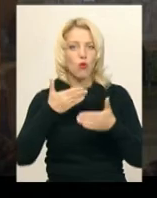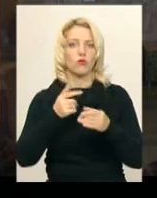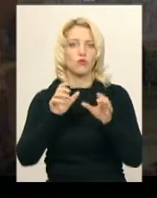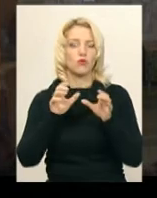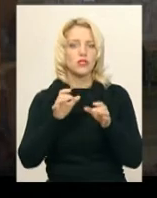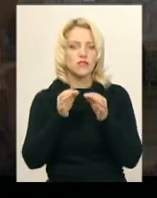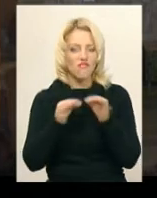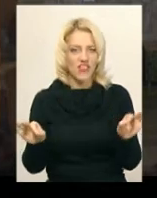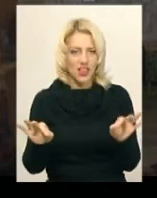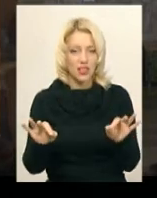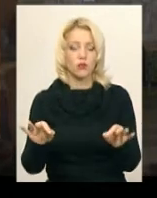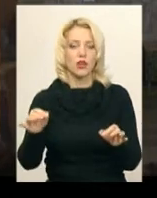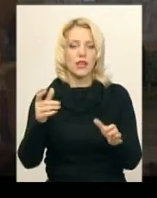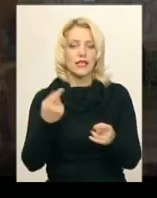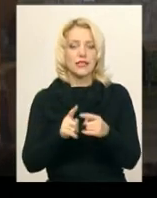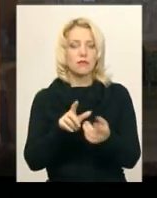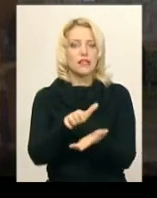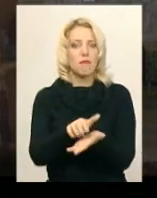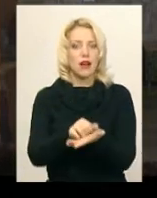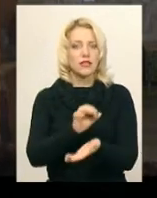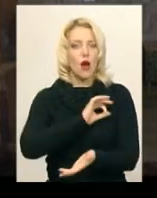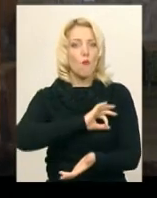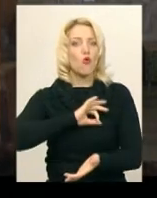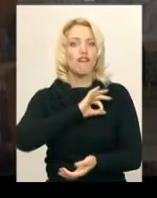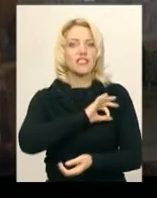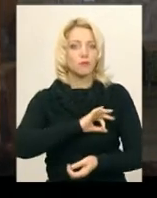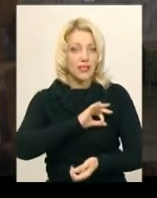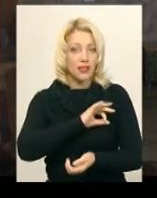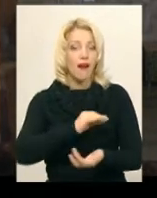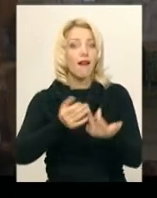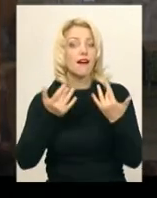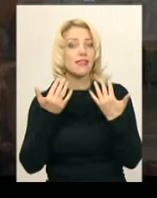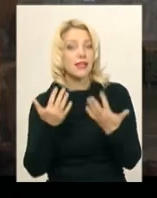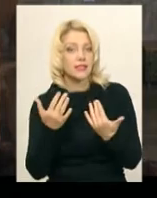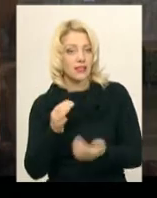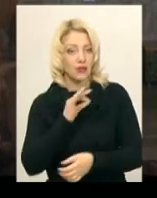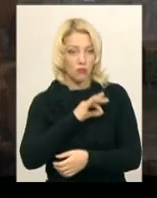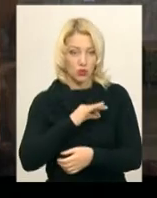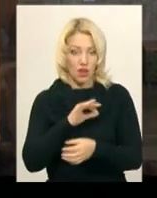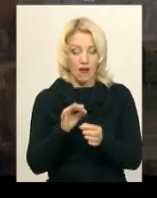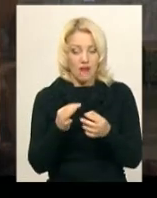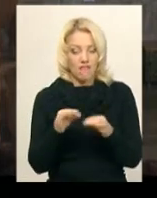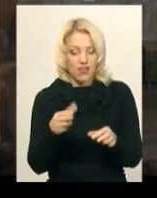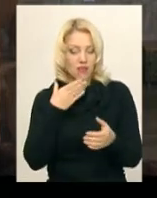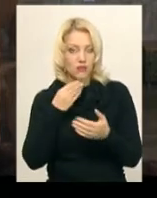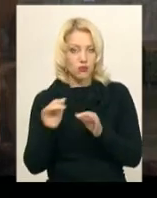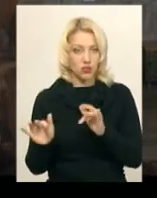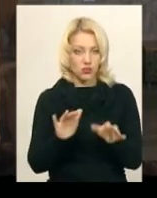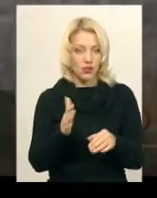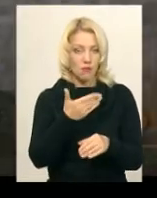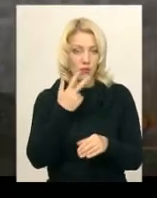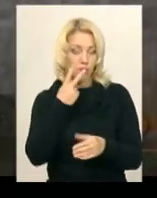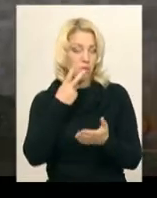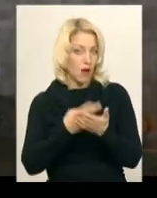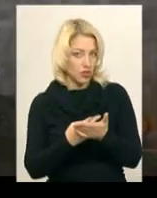займається профспілка, але наскільки профспілка вільна у своїх діях, будемо бачити.